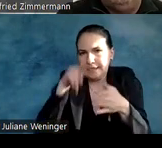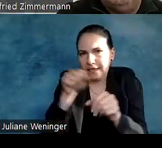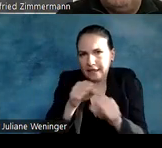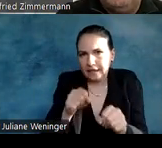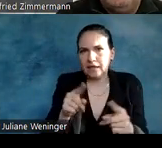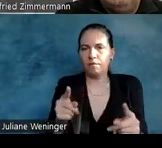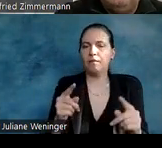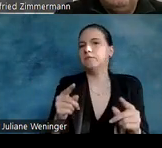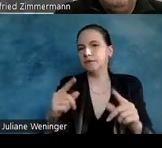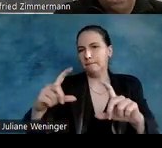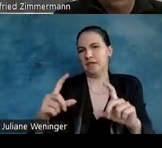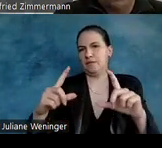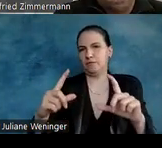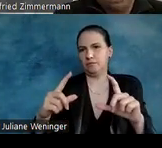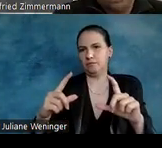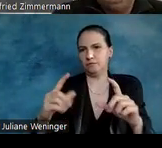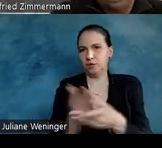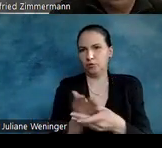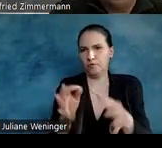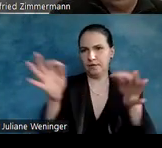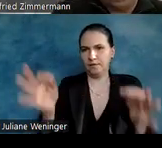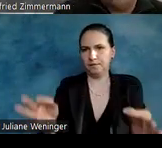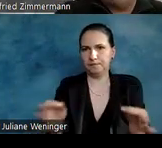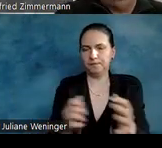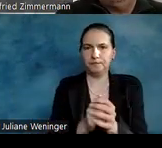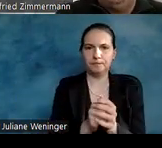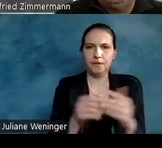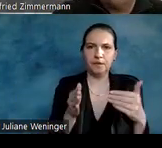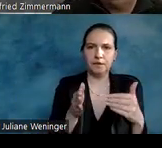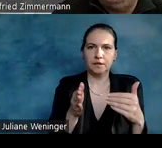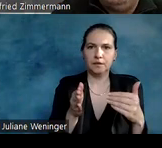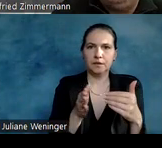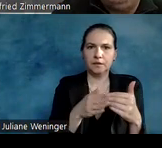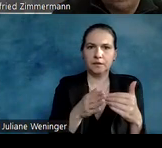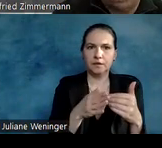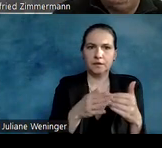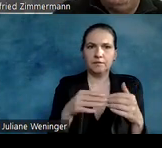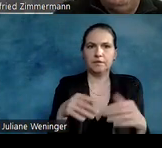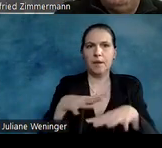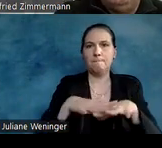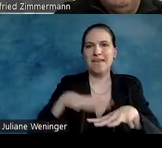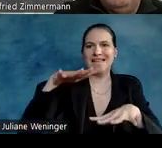Abbild vom Dokument. Und daneben sind so, als würde ich sagen, Metadaten